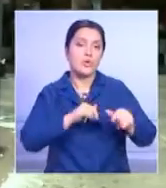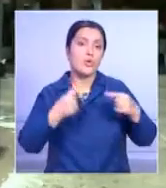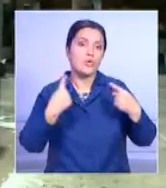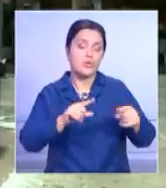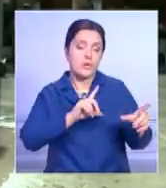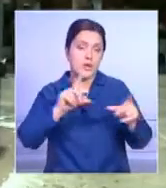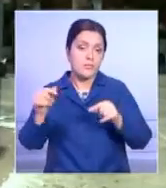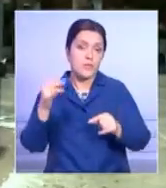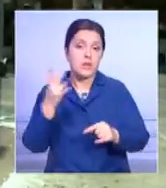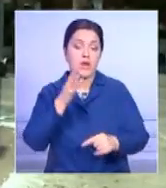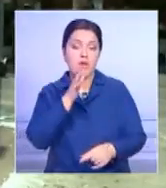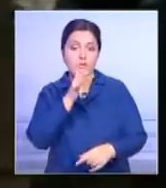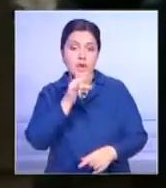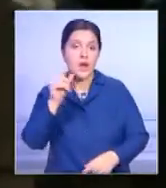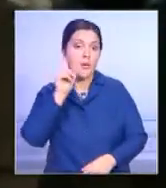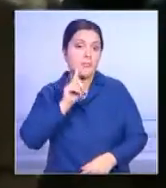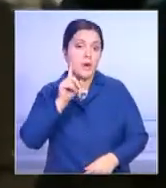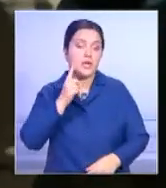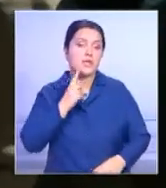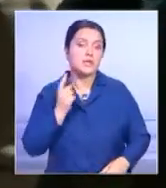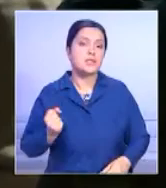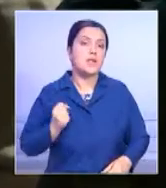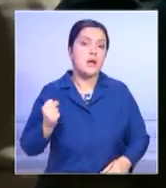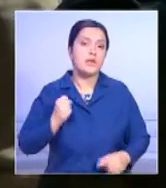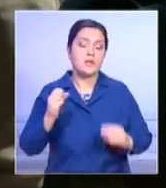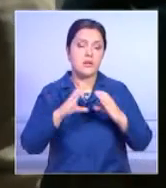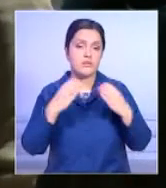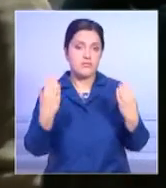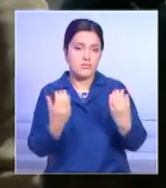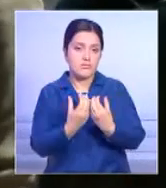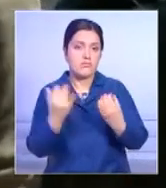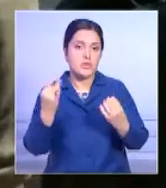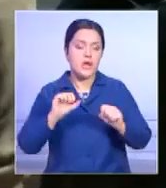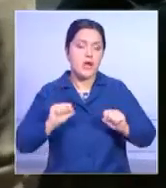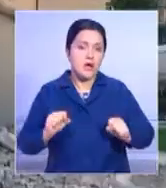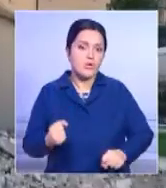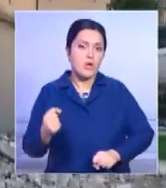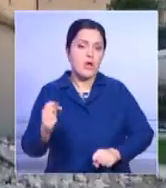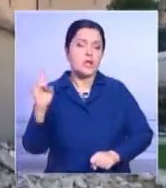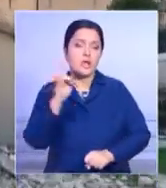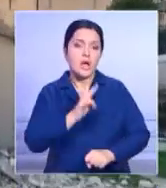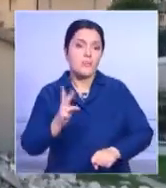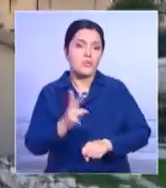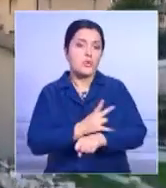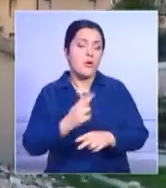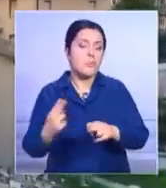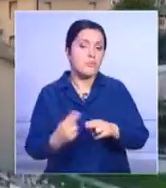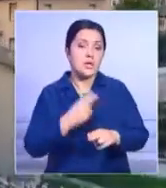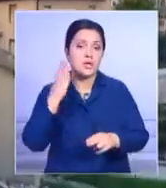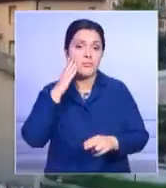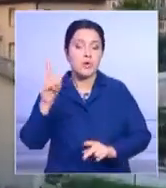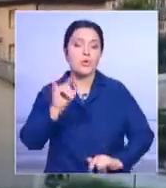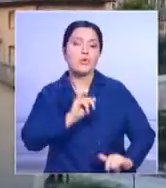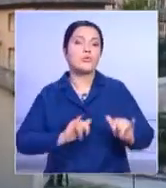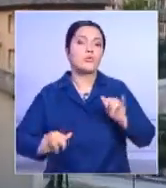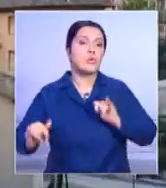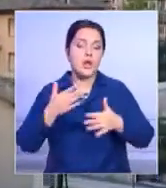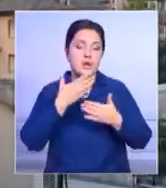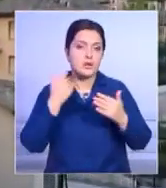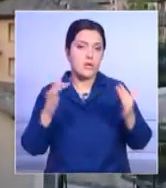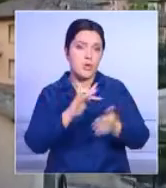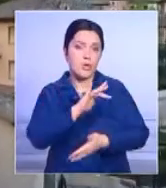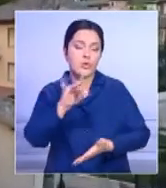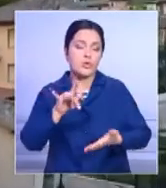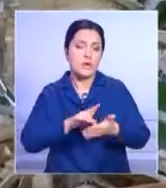Но на это нужно время. А пока солдатские консервы и холодные ноябрьские ночи без сна. Идти людям некуда. Город в руинах.